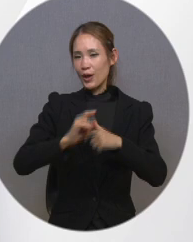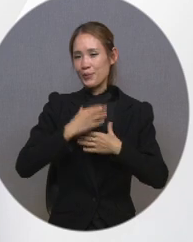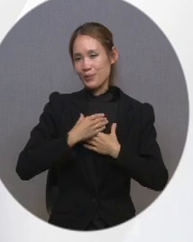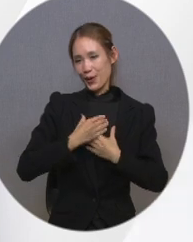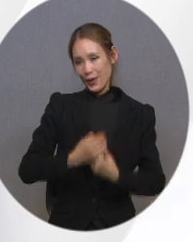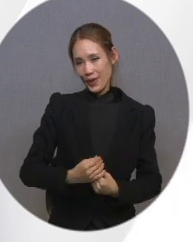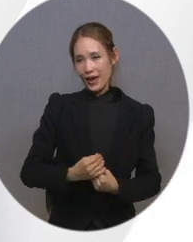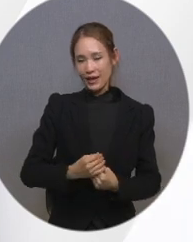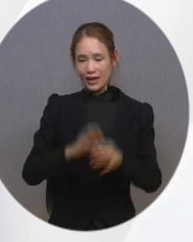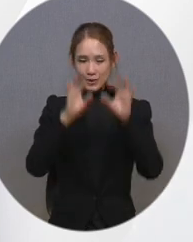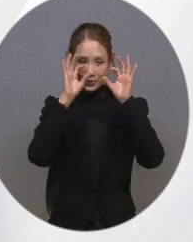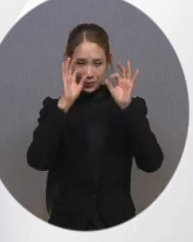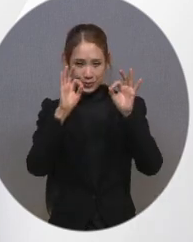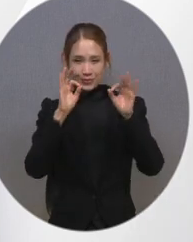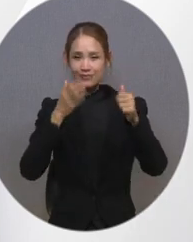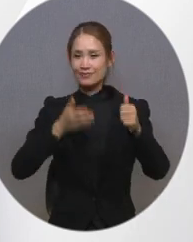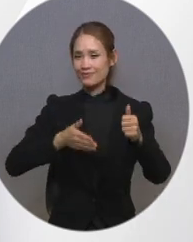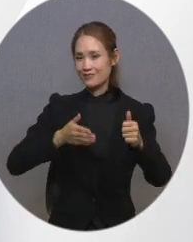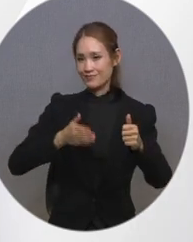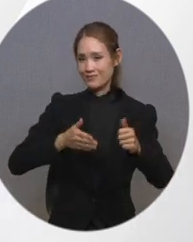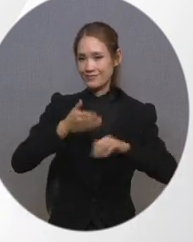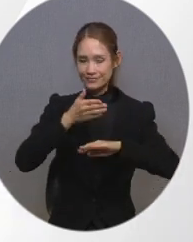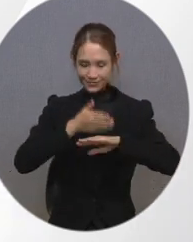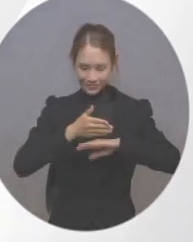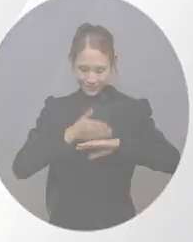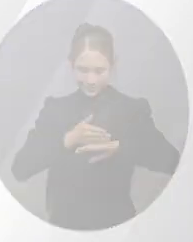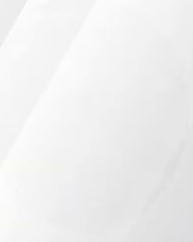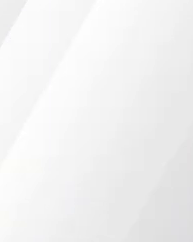콘텐츠를 시청하시기 바랍니다. 감사합니다. 감사합니다.